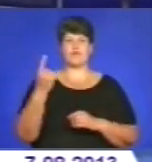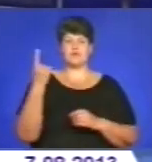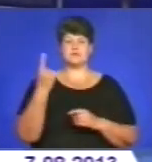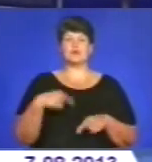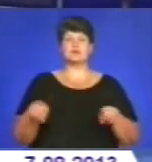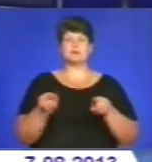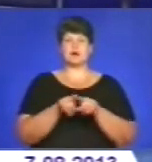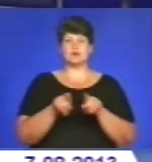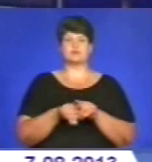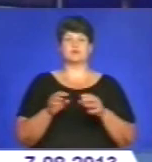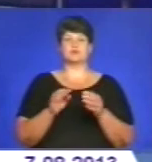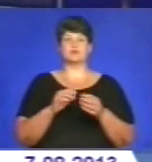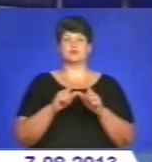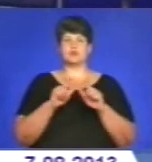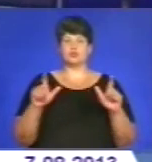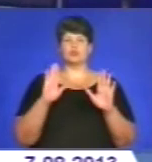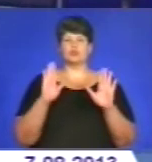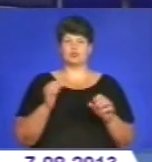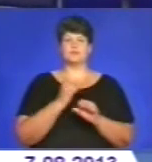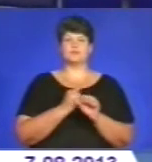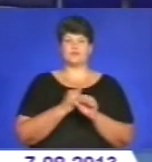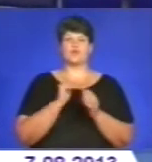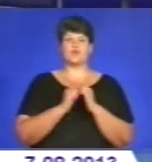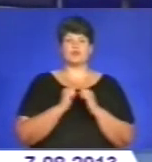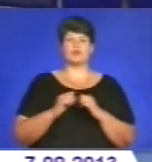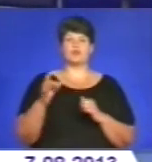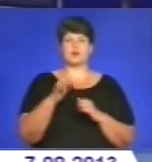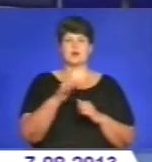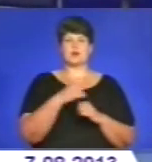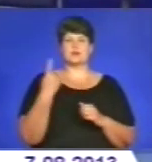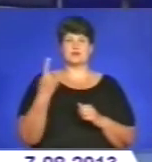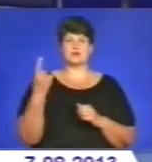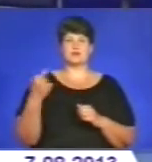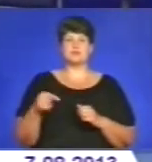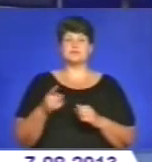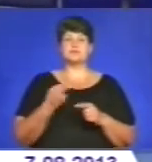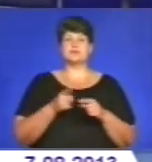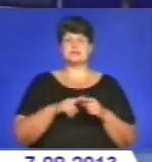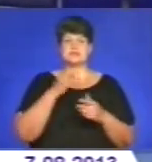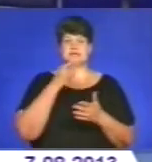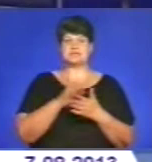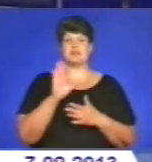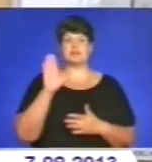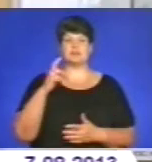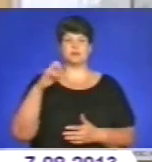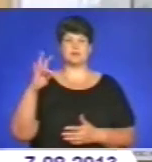Аналогічні установи діятимуть у кожному районі Тернопільщини, запевнив керівник краю Валентин Хоптян.